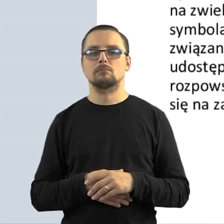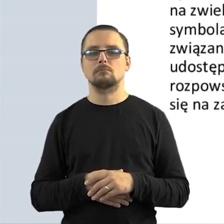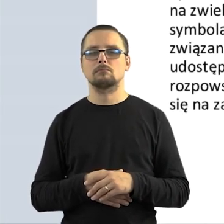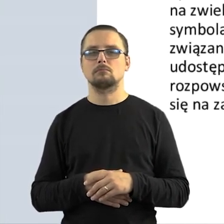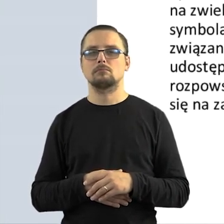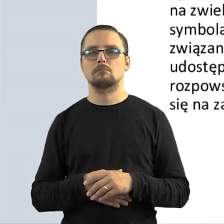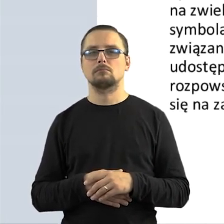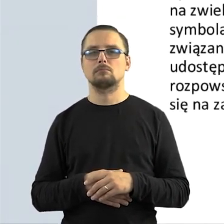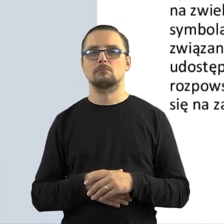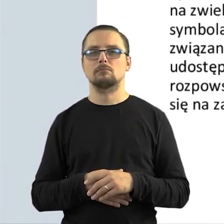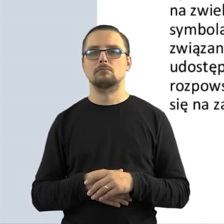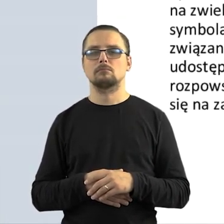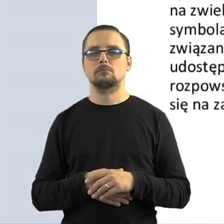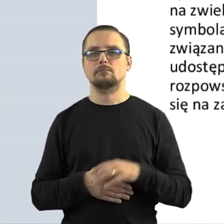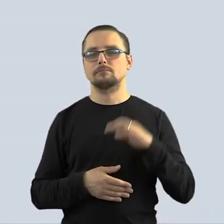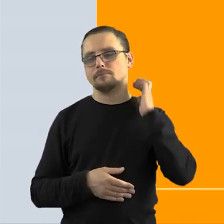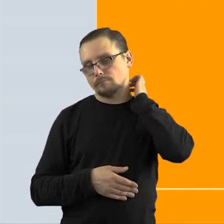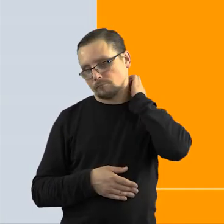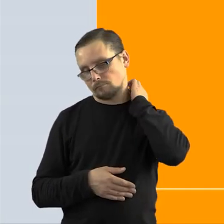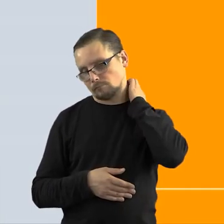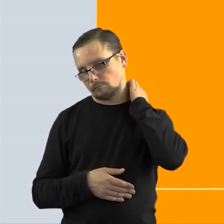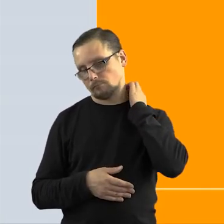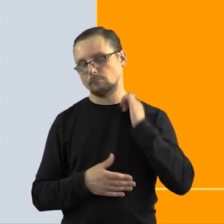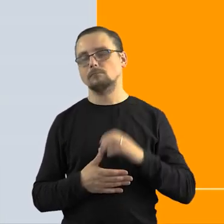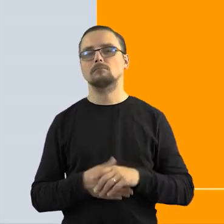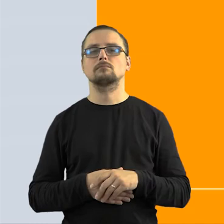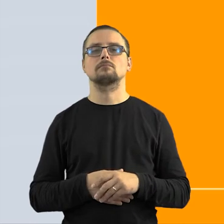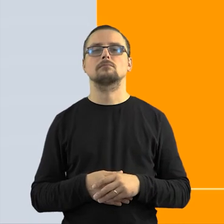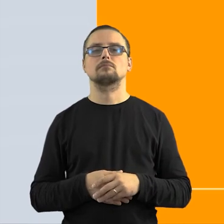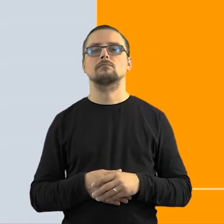boryka się z danym wyzwaniem w dostępie do kultury i sztuki.